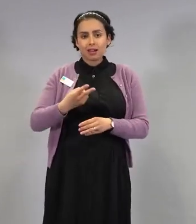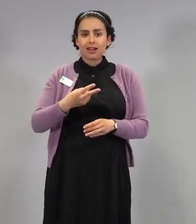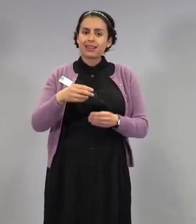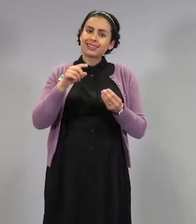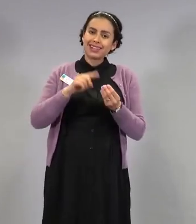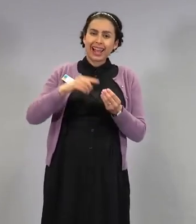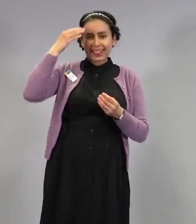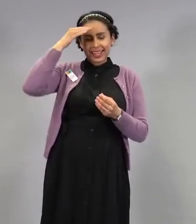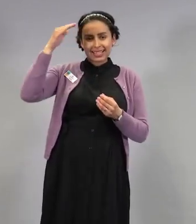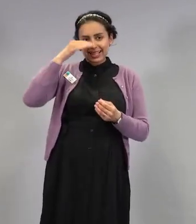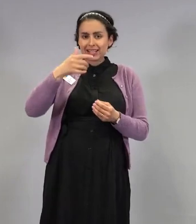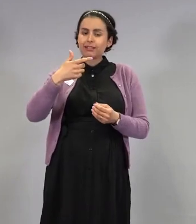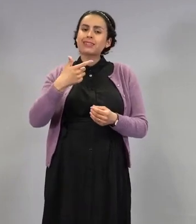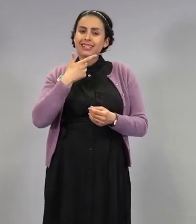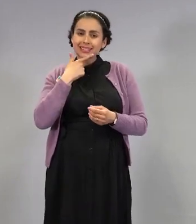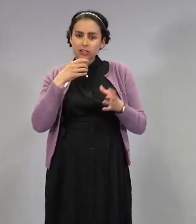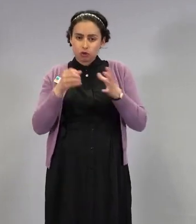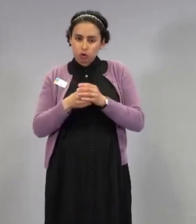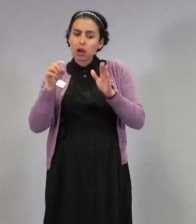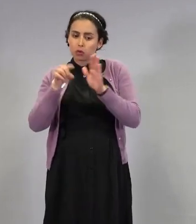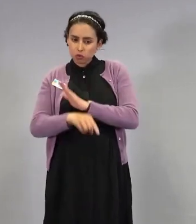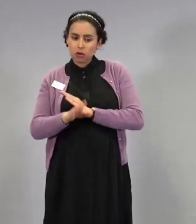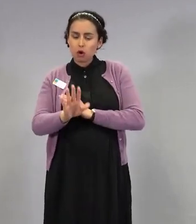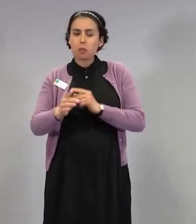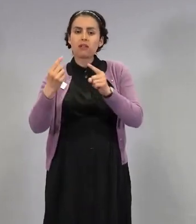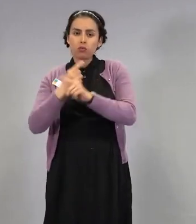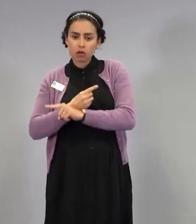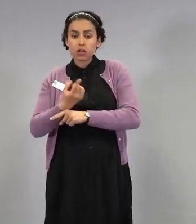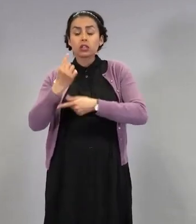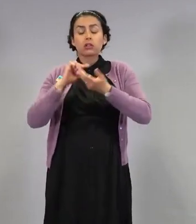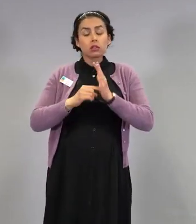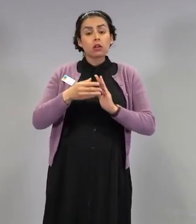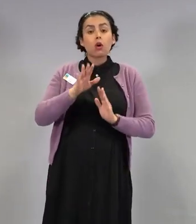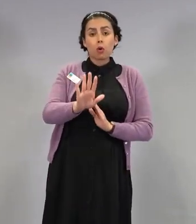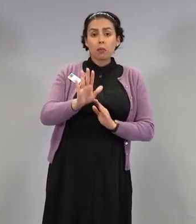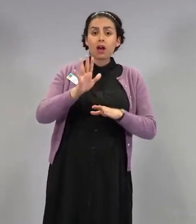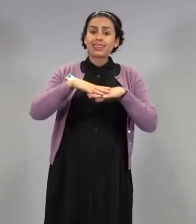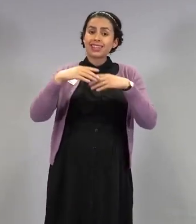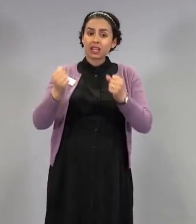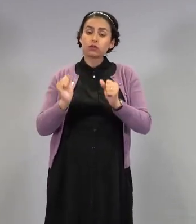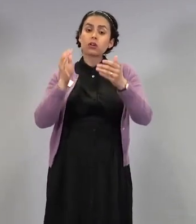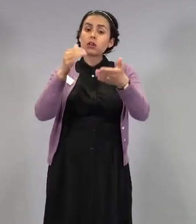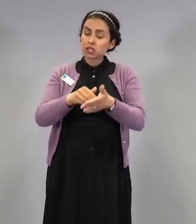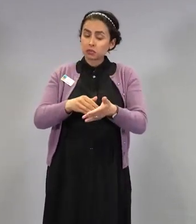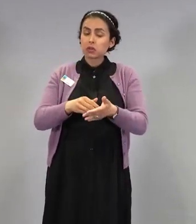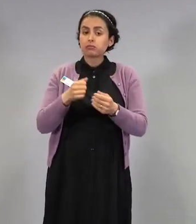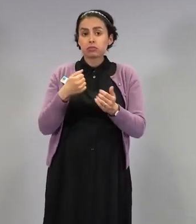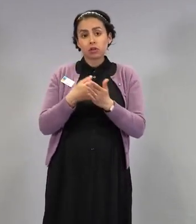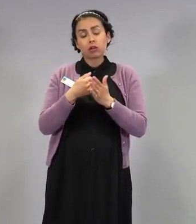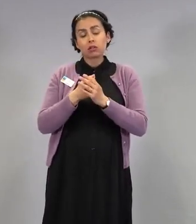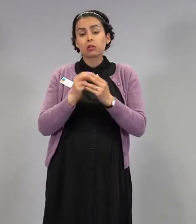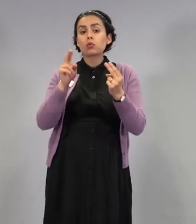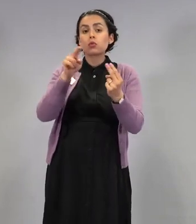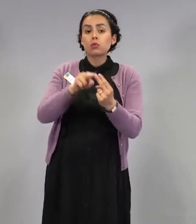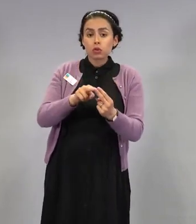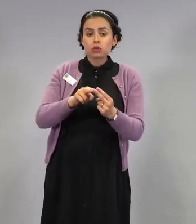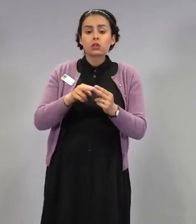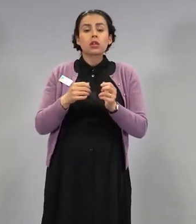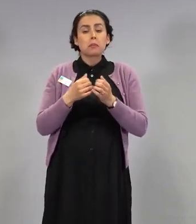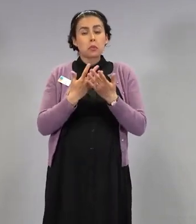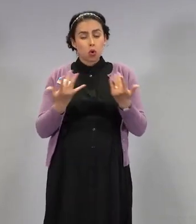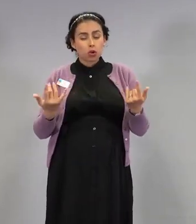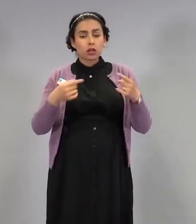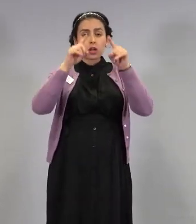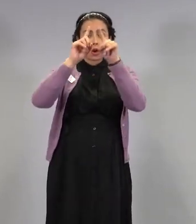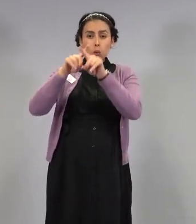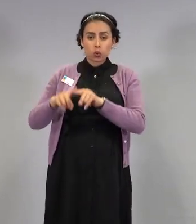rokotusvuoro, että se kannattaa kysyä sieltä omalta terveysasemalta. Monet kunnathan ilmoittavat näitä verkossa ja ilmoittavat